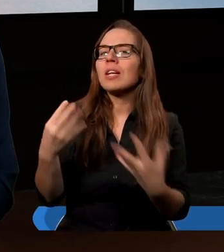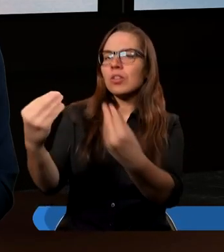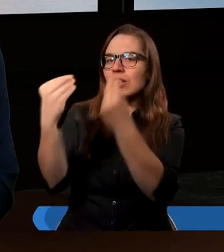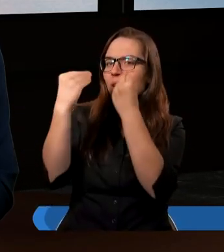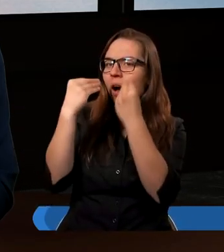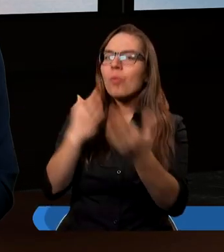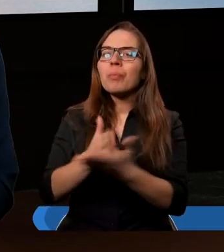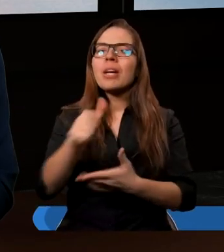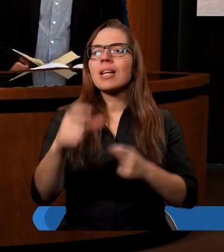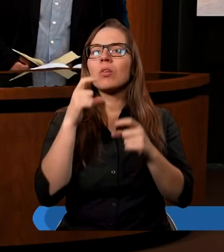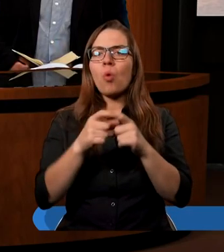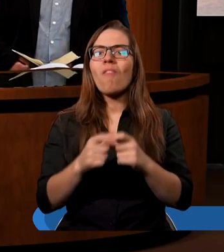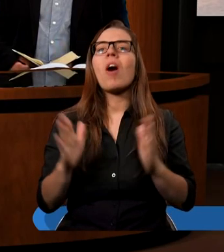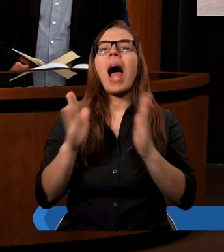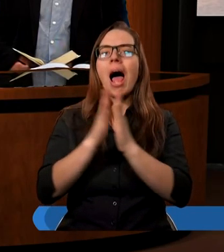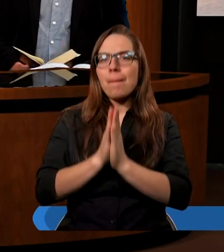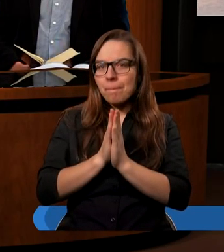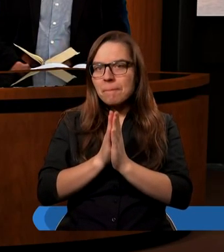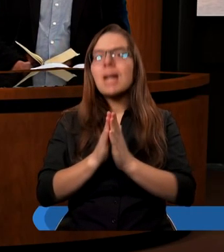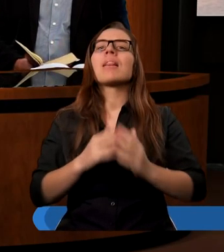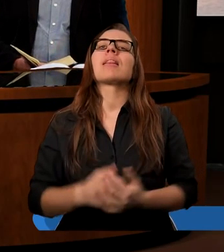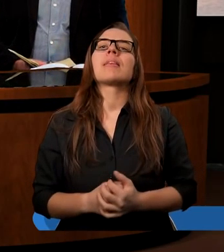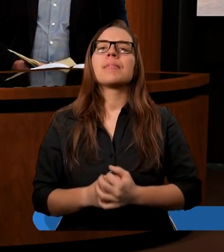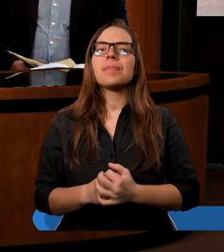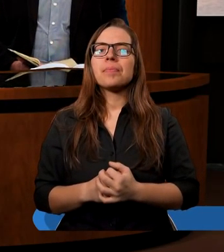nauczyć przez swoje Słowo. Amen. Amen.